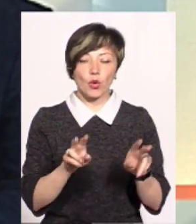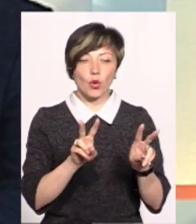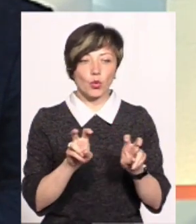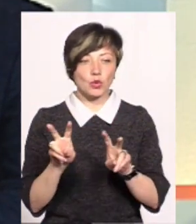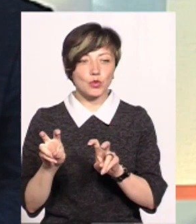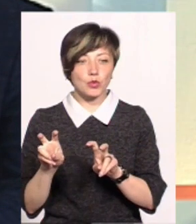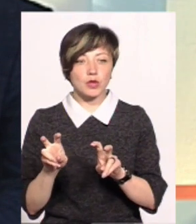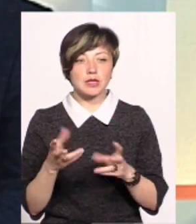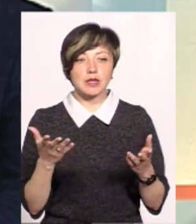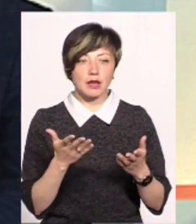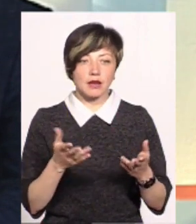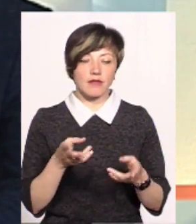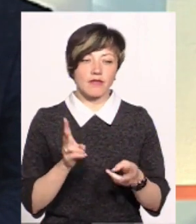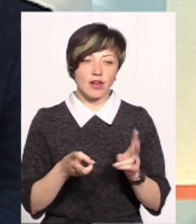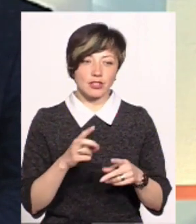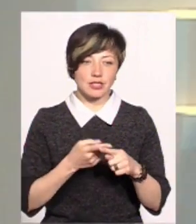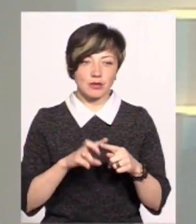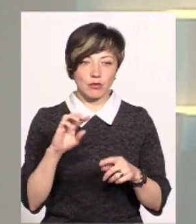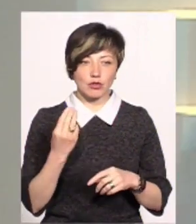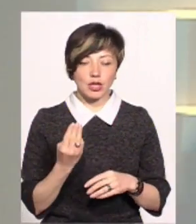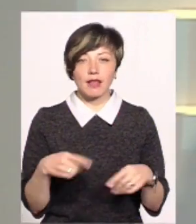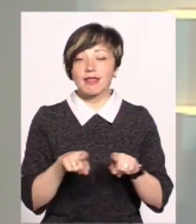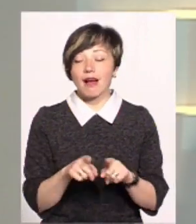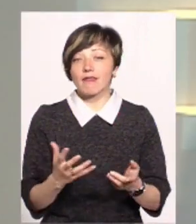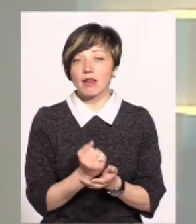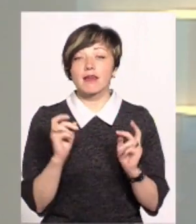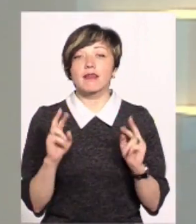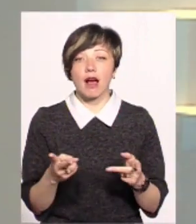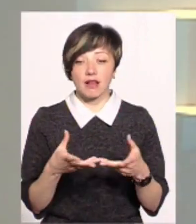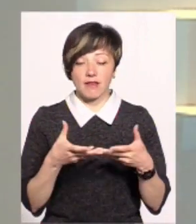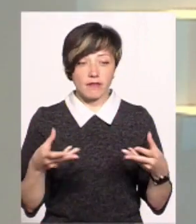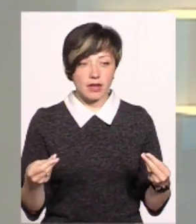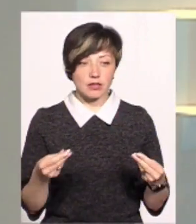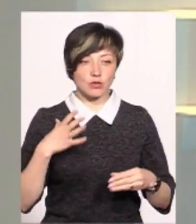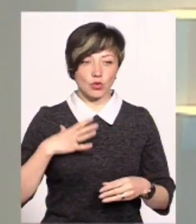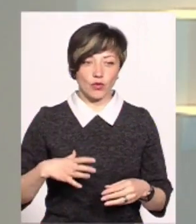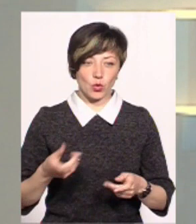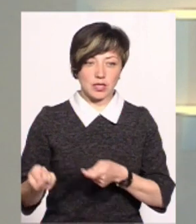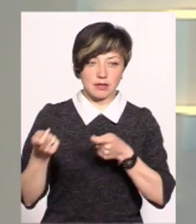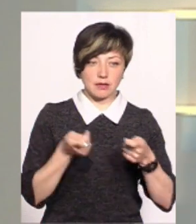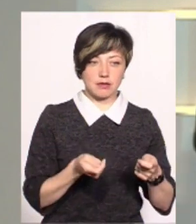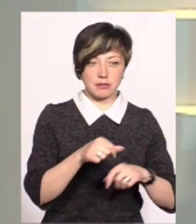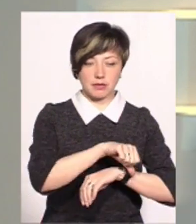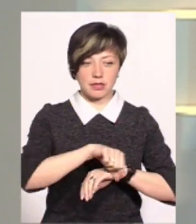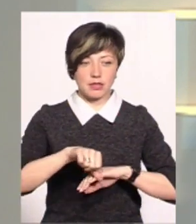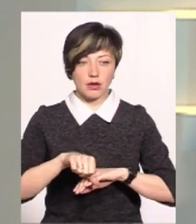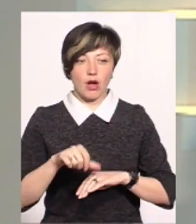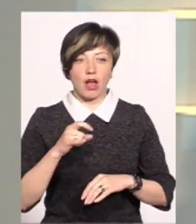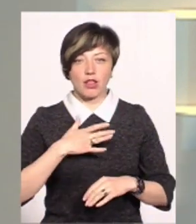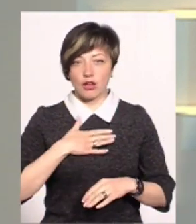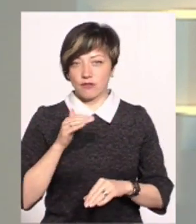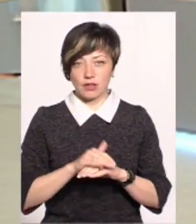культури, з яких потім вариться цей борщ. Як же так виходить, що навесну вже доводиться імпортувати, а